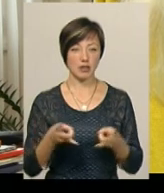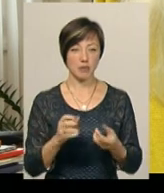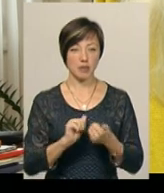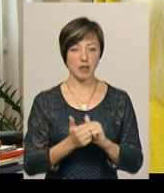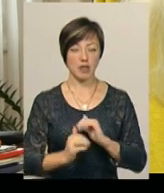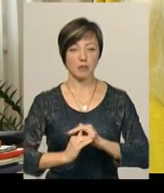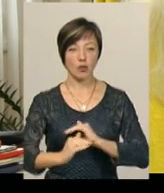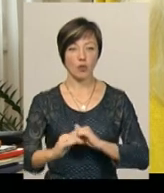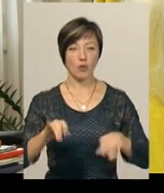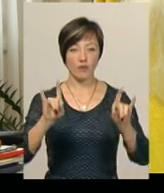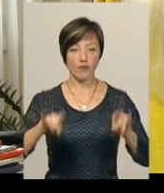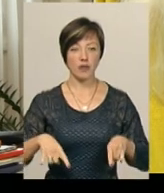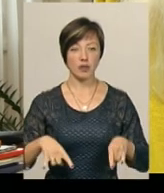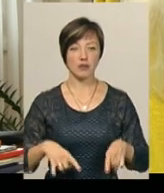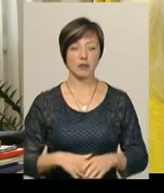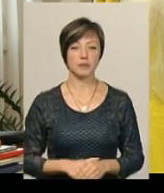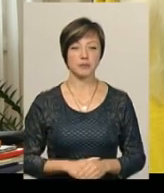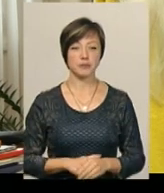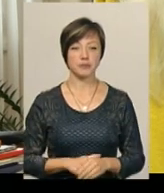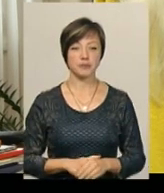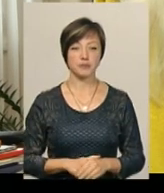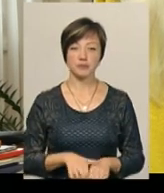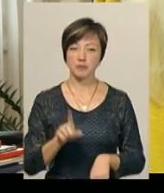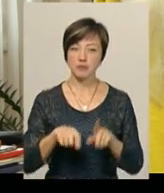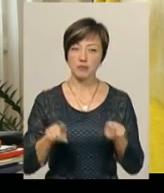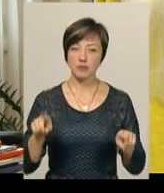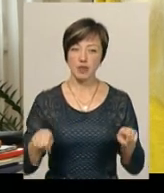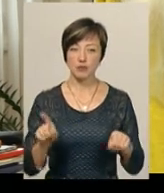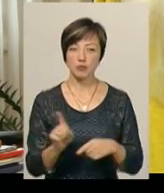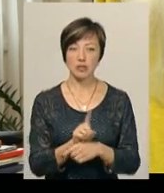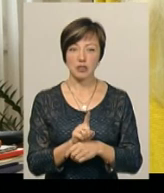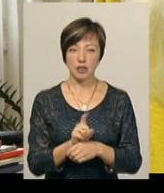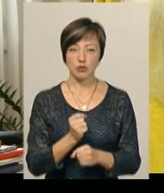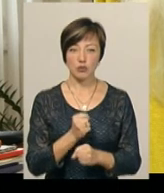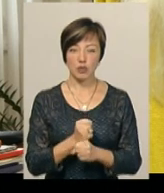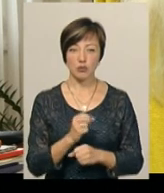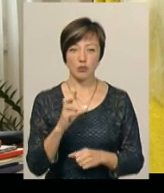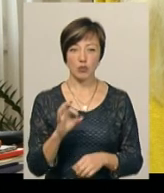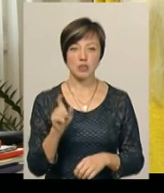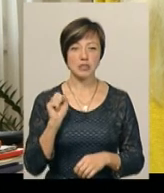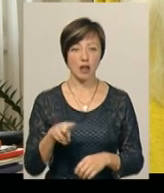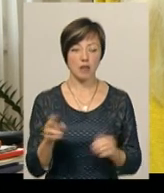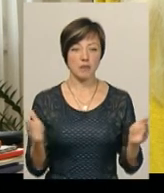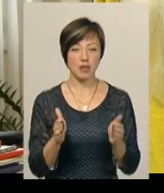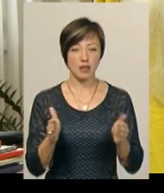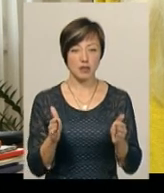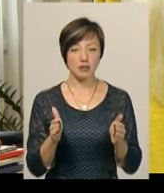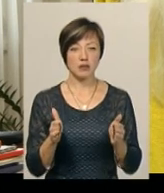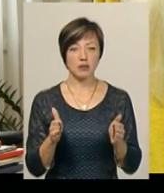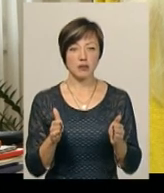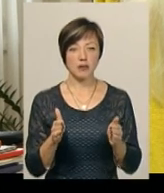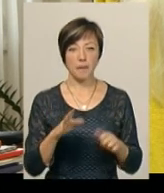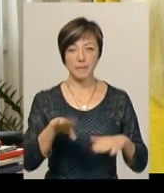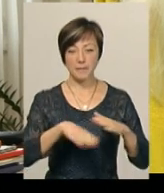міняти підлогу, вікна треба міняти. І дещо по стандартах робити, тому що зал був маленький, за рахунок